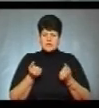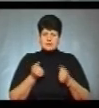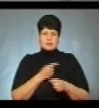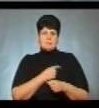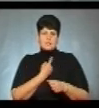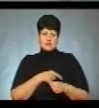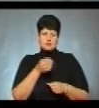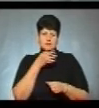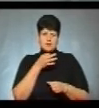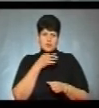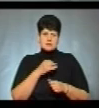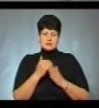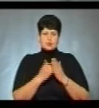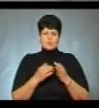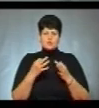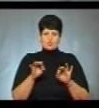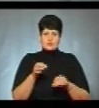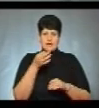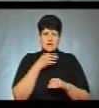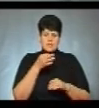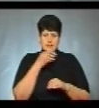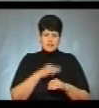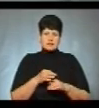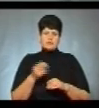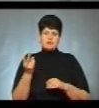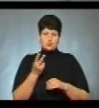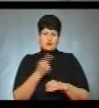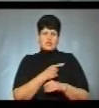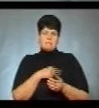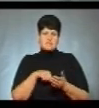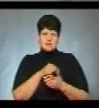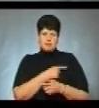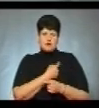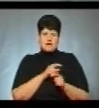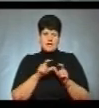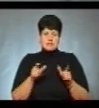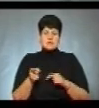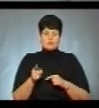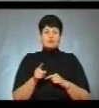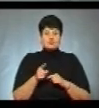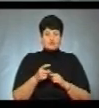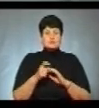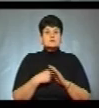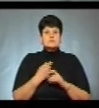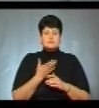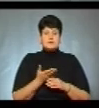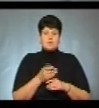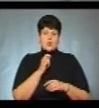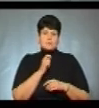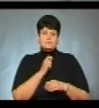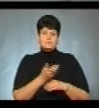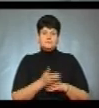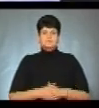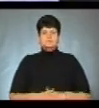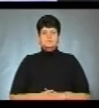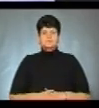програмою «Доступні ліки» в аптечному кіоску номер 3 у Другій міській поліклініці Тернополя. Чому дізнавалась наша кореспондентка Любов Гадомська.